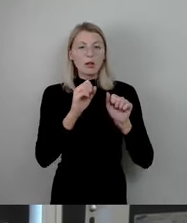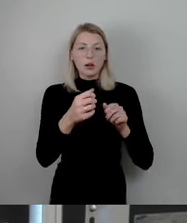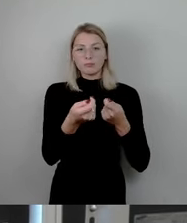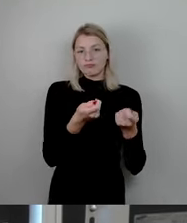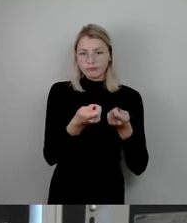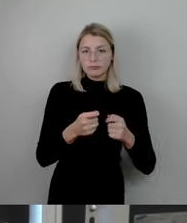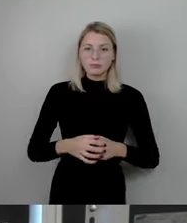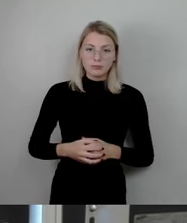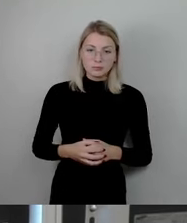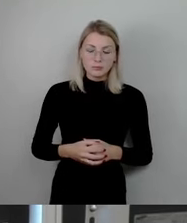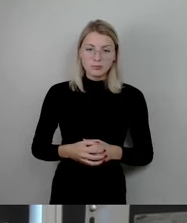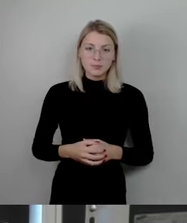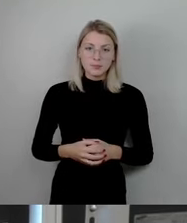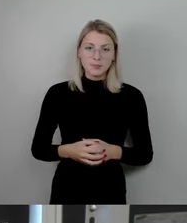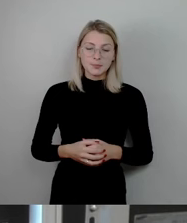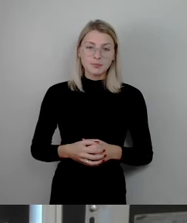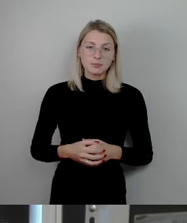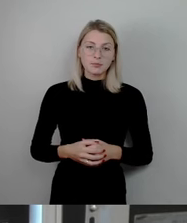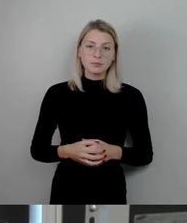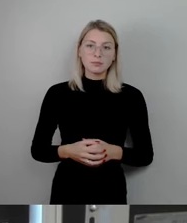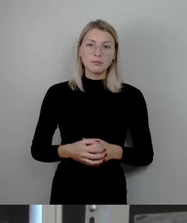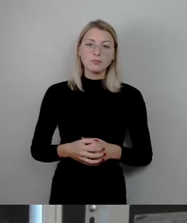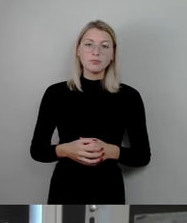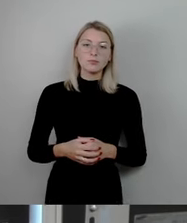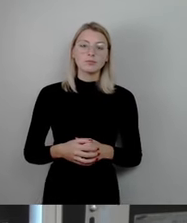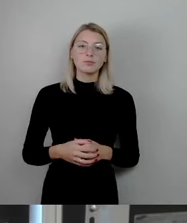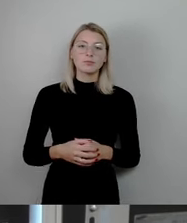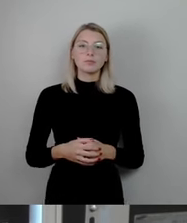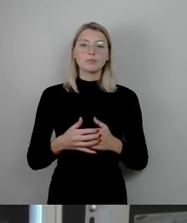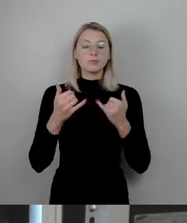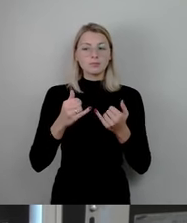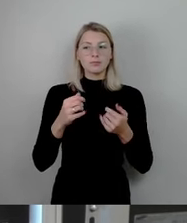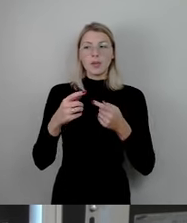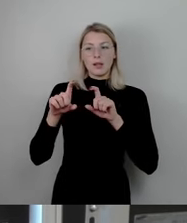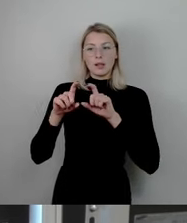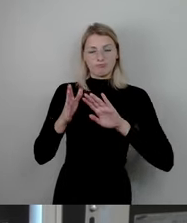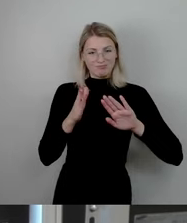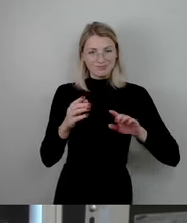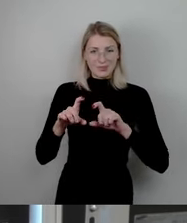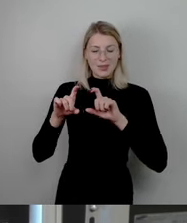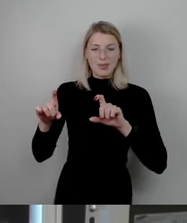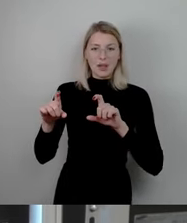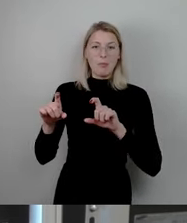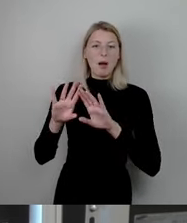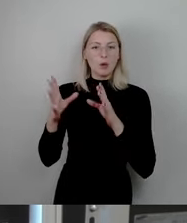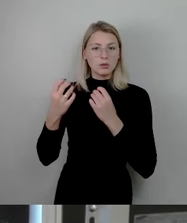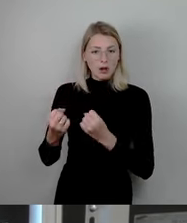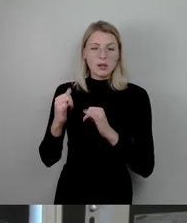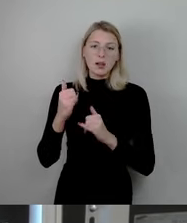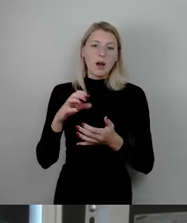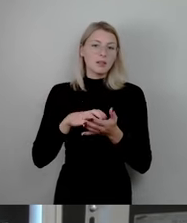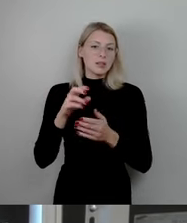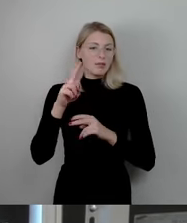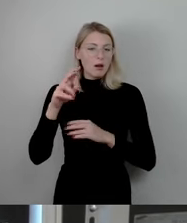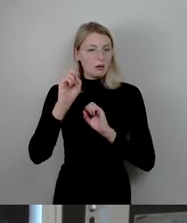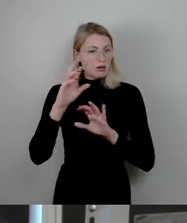Und jetzt möchte ich noch mal kurz den Bogen spannen, auch zu unserem Haushalt. Ja, die Citywache kostet Geld. Sicherheit ist ein